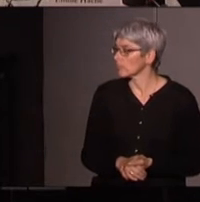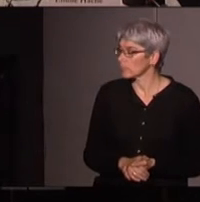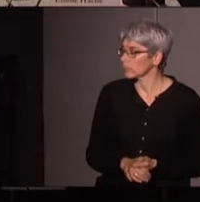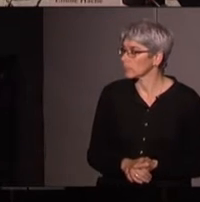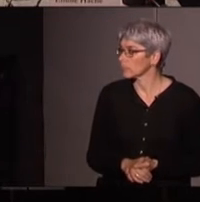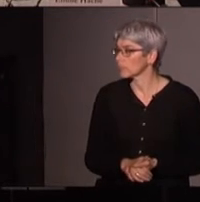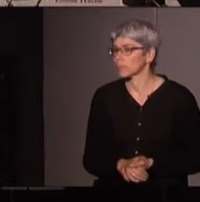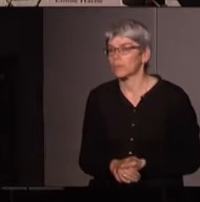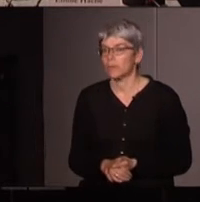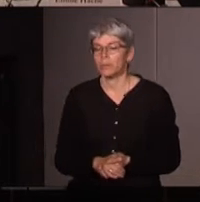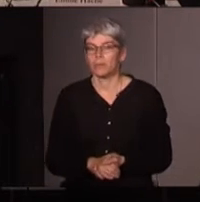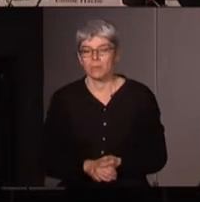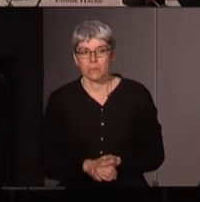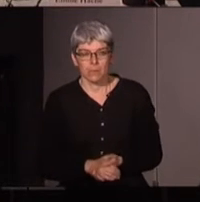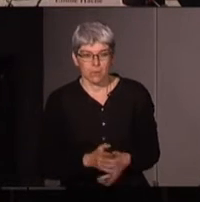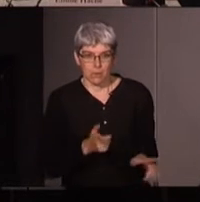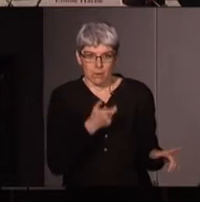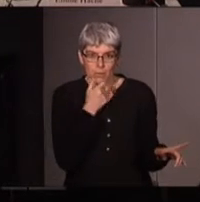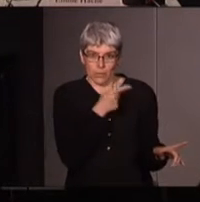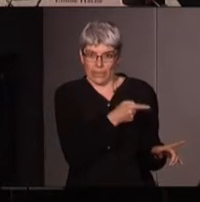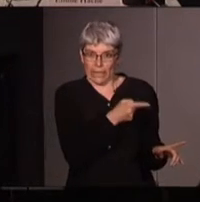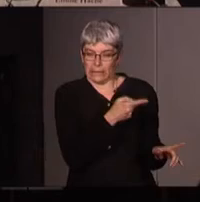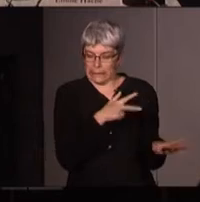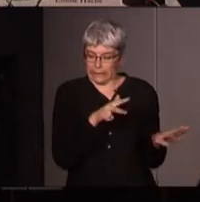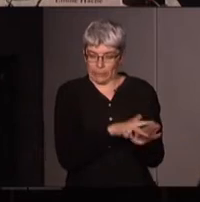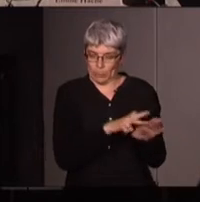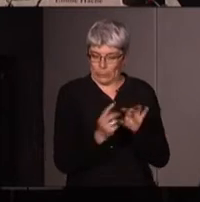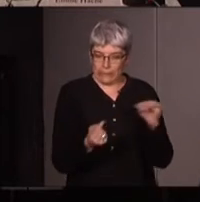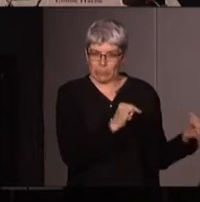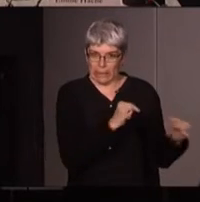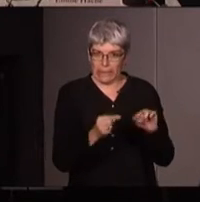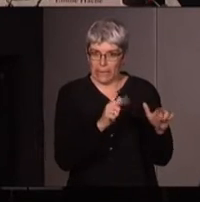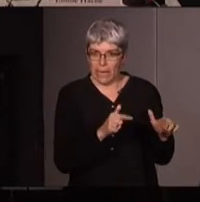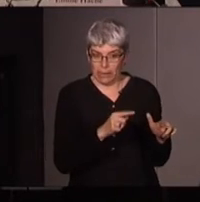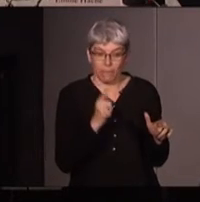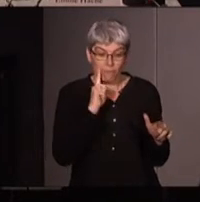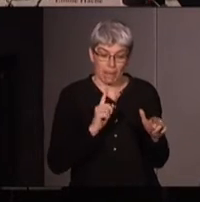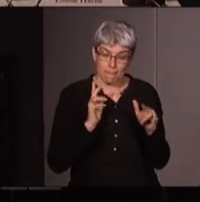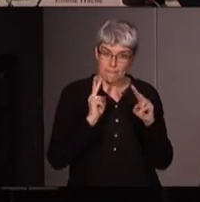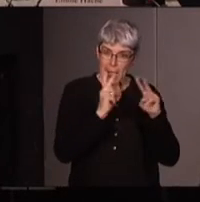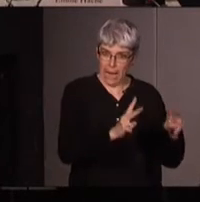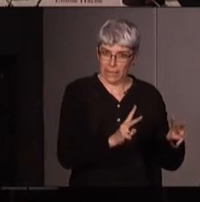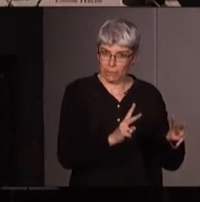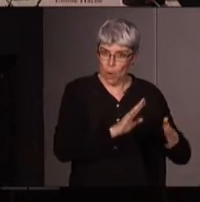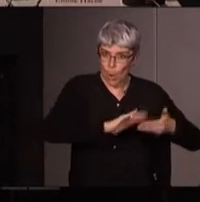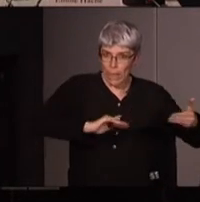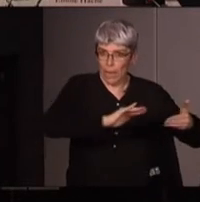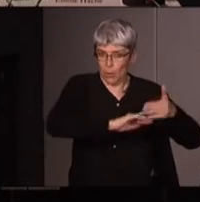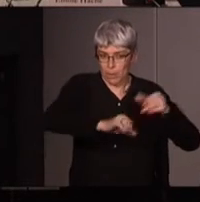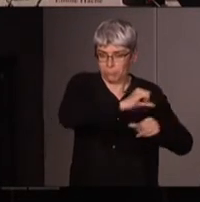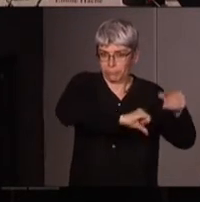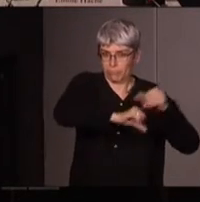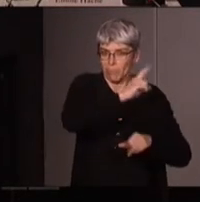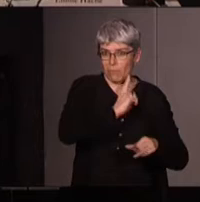pour Greenham Common il y a eu un débat au tout début donc quand elles sont arrivées elles se sont relayées plutôt entre